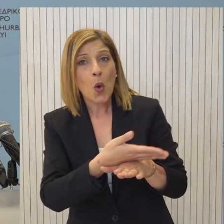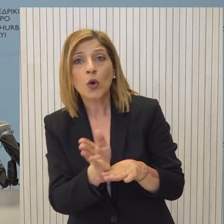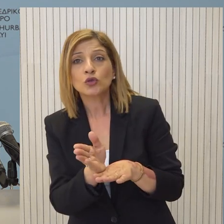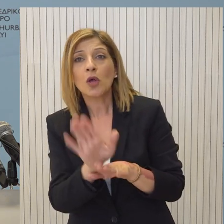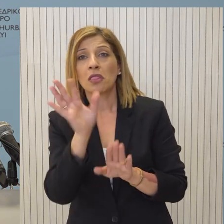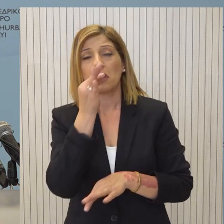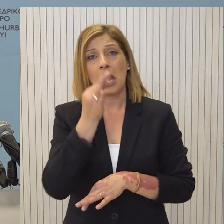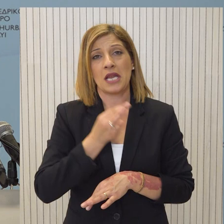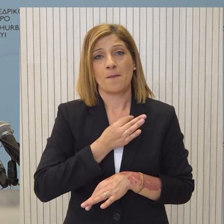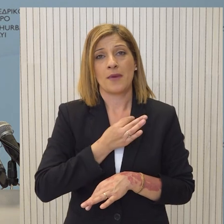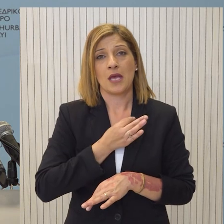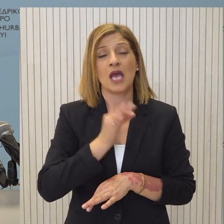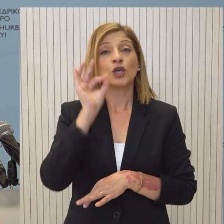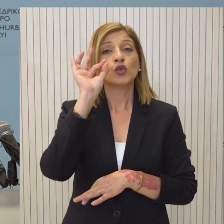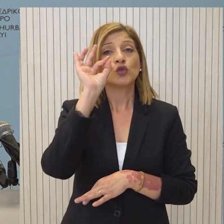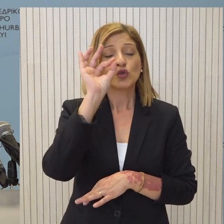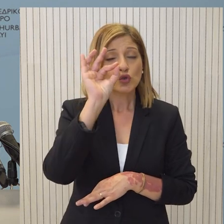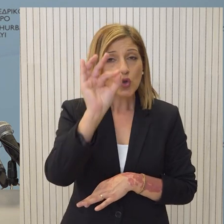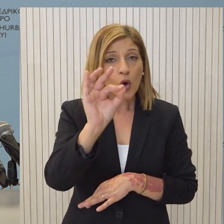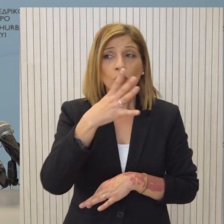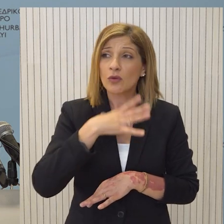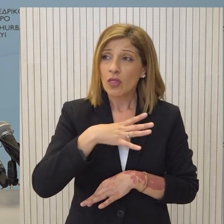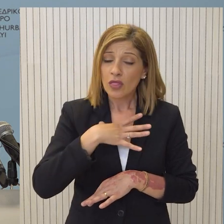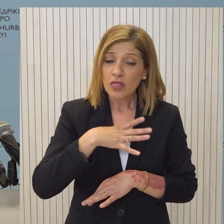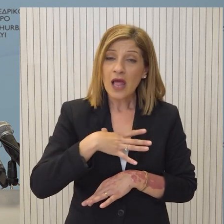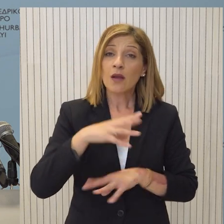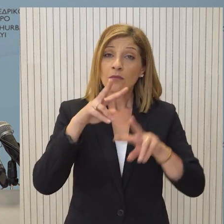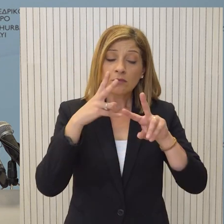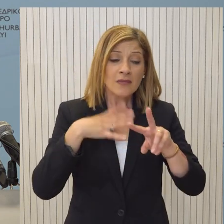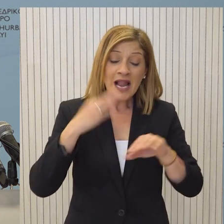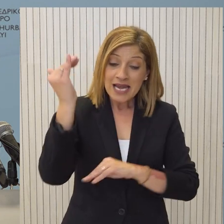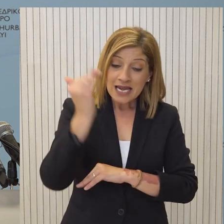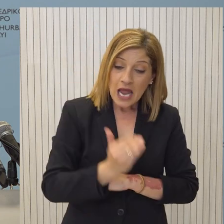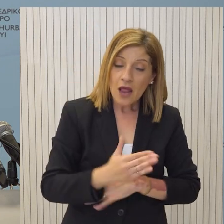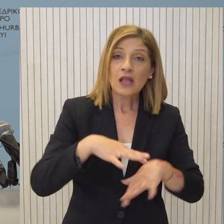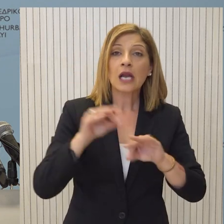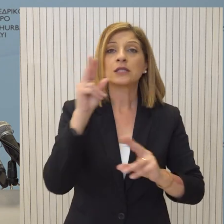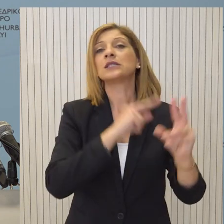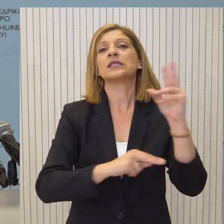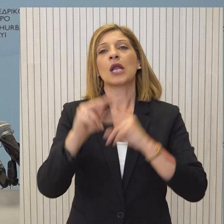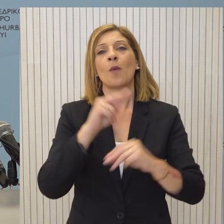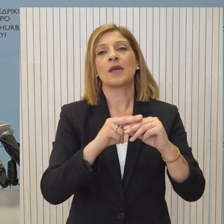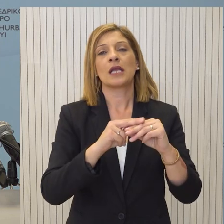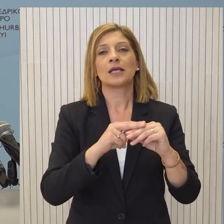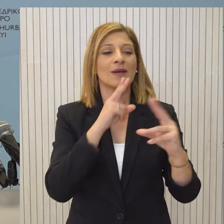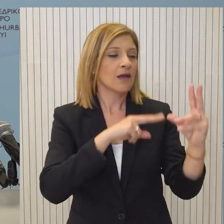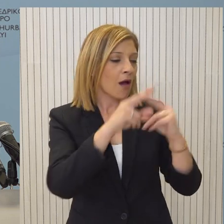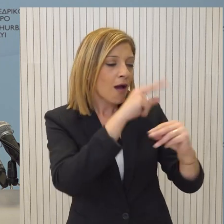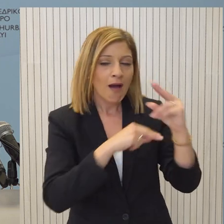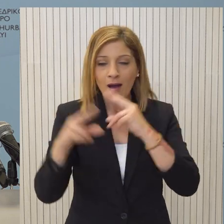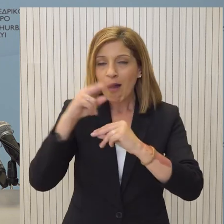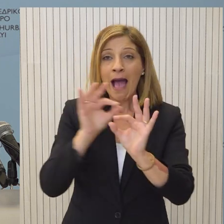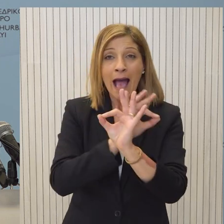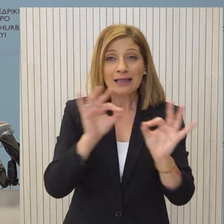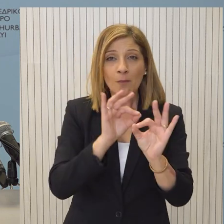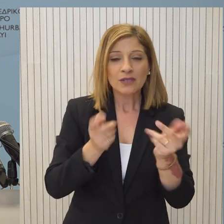Επαναλαμβάνω ότι ο στόχος, η όρια εντολής του απεσταλμένου είναι η διερεύνηση της προοπτικής επανέαρξη των διαπραγματεύσεων. Στο πλαίσιο των ψηφισμάτων του Συμβουλίου